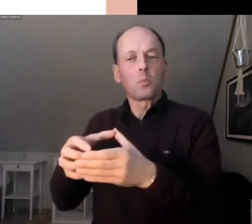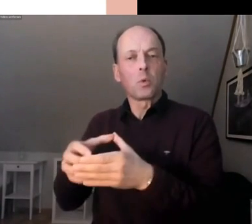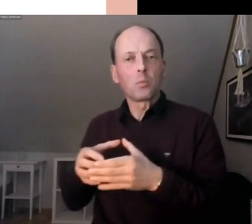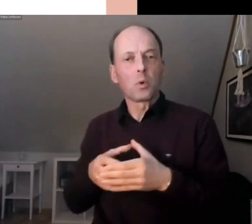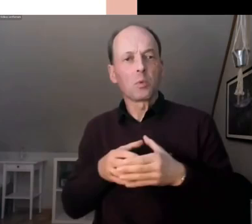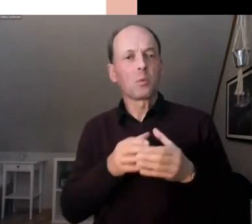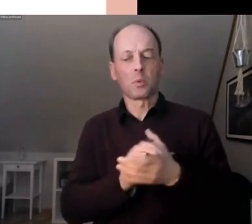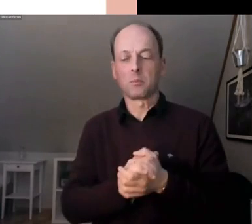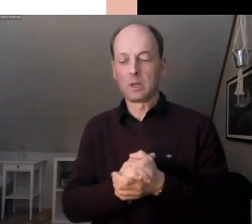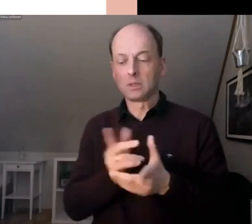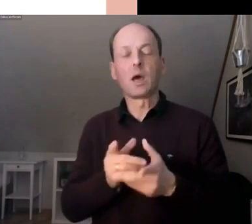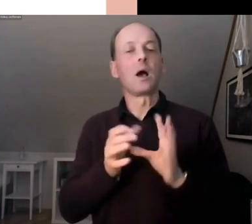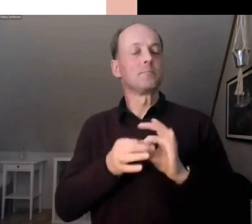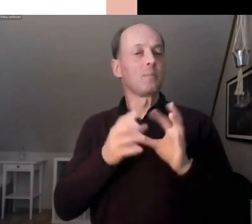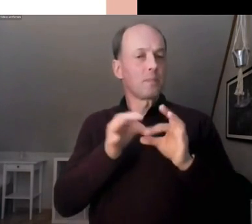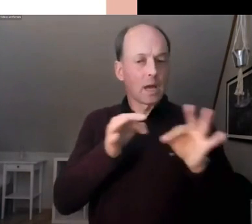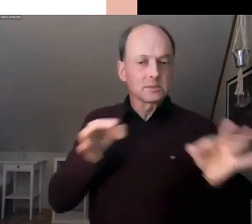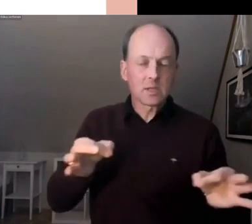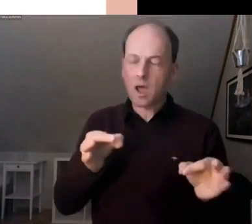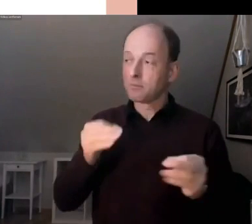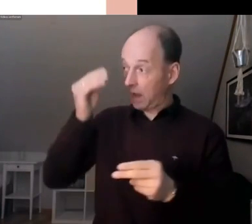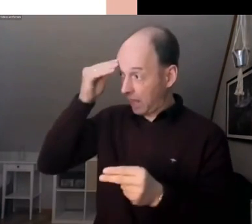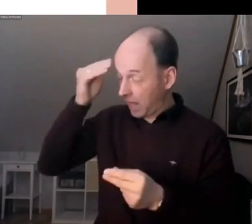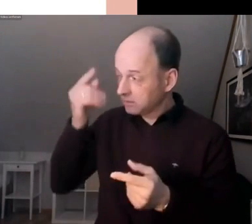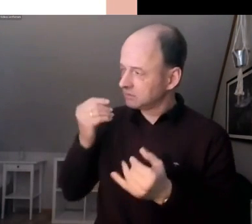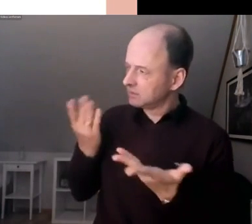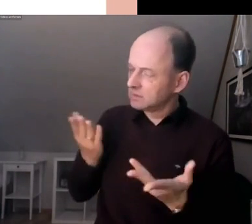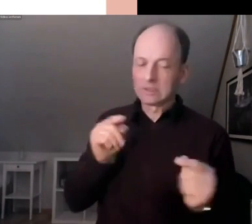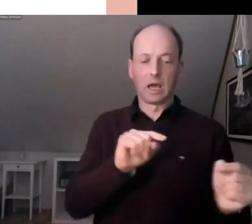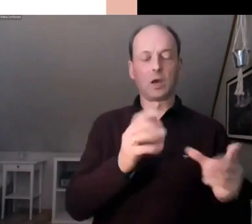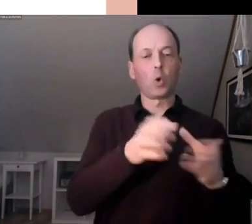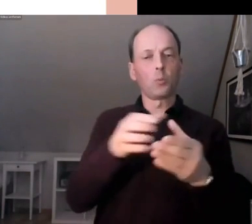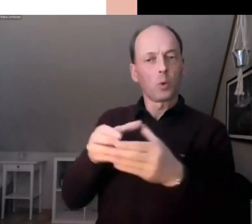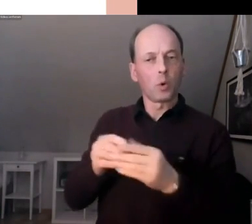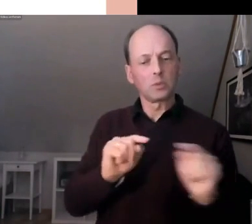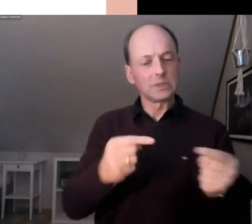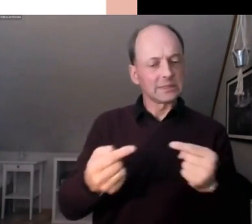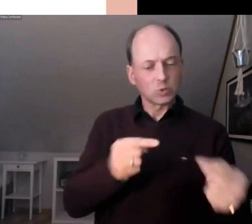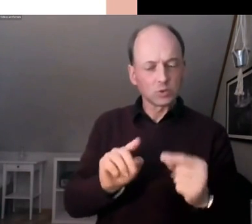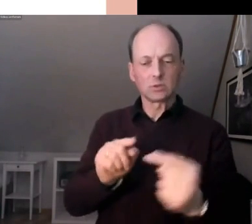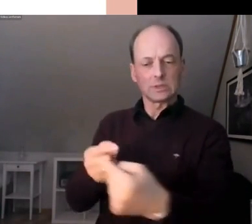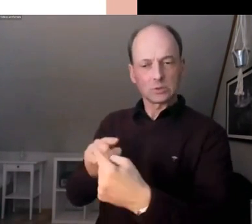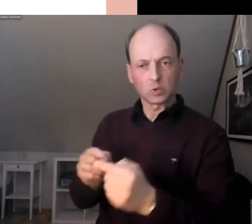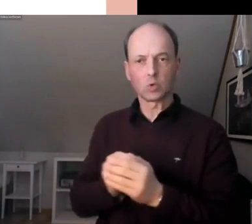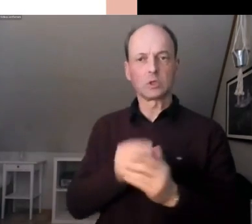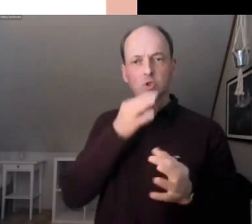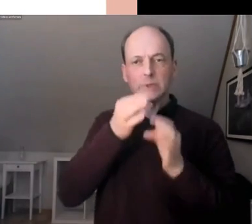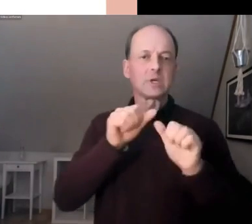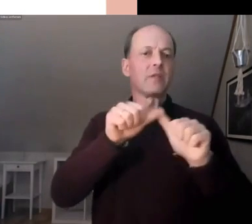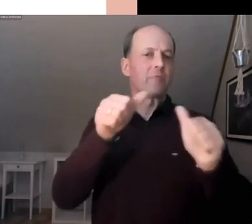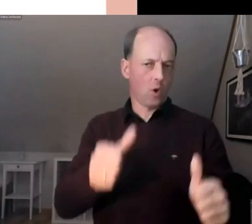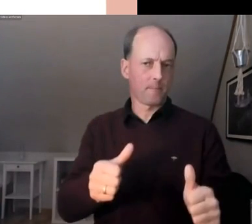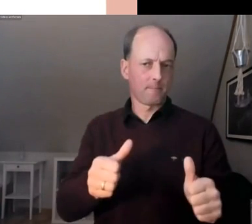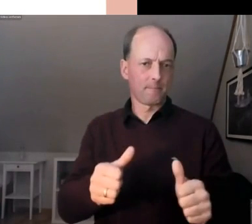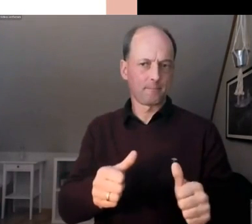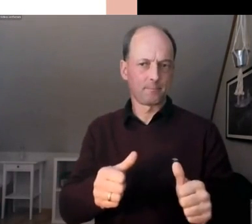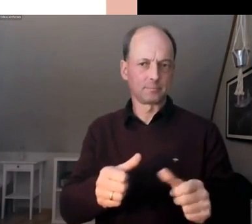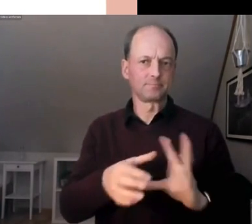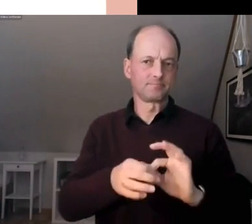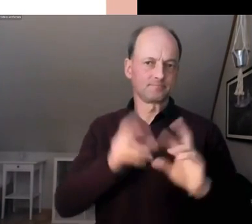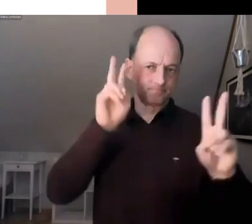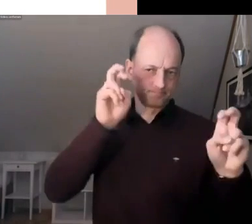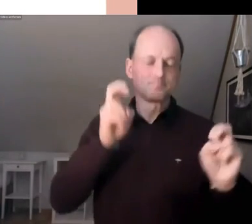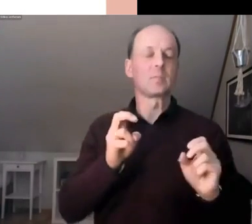über das Gelernte diskutiert. Also eine ganz bestimmte Form von Diskussionen in der Wissenschaft nennen wir das die